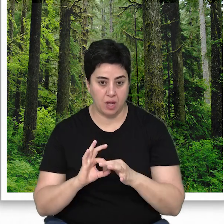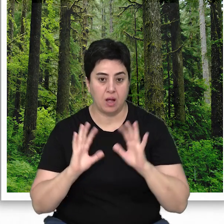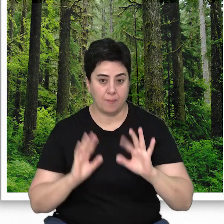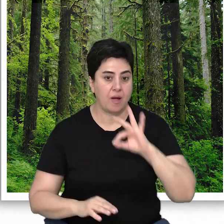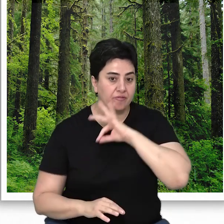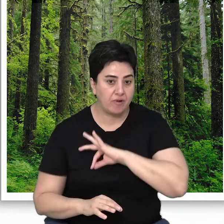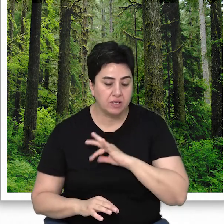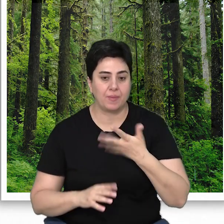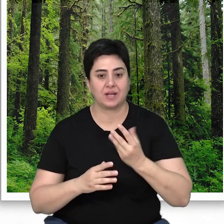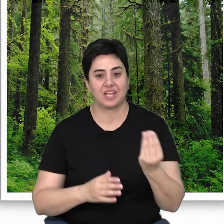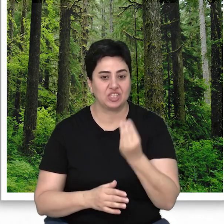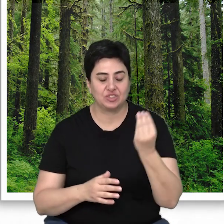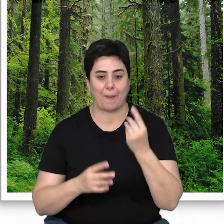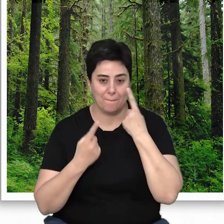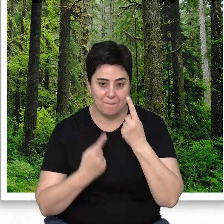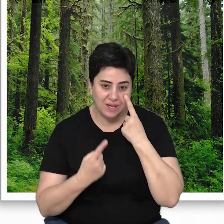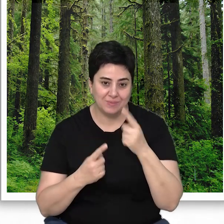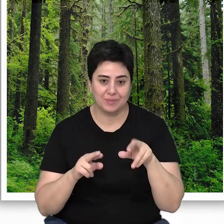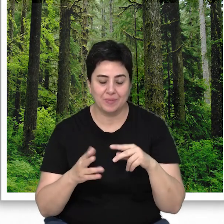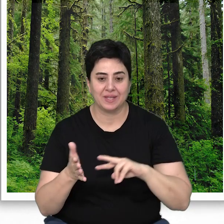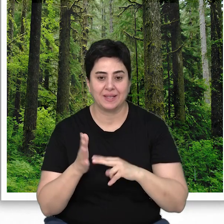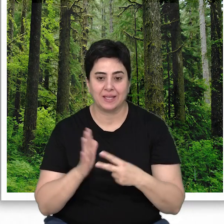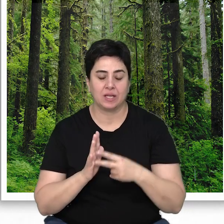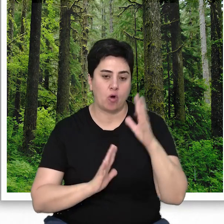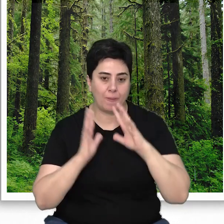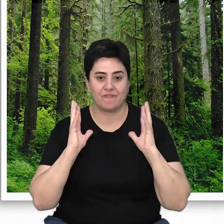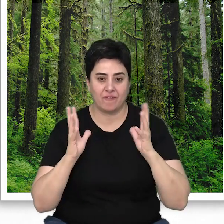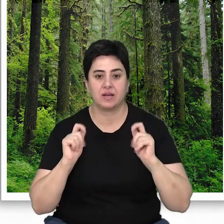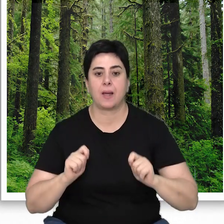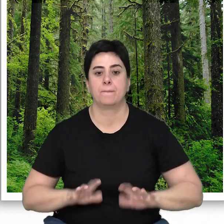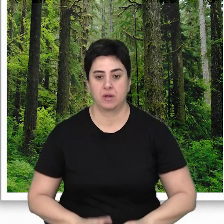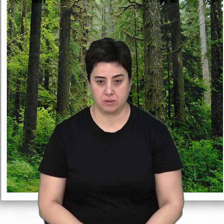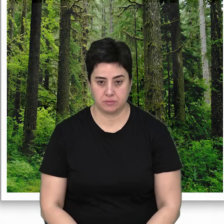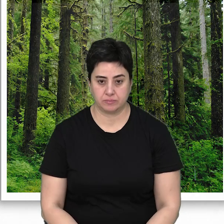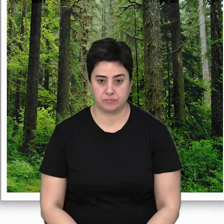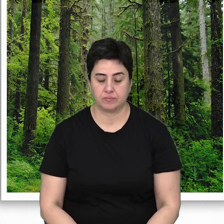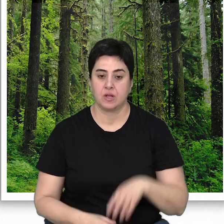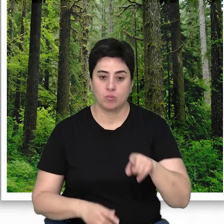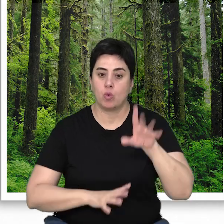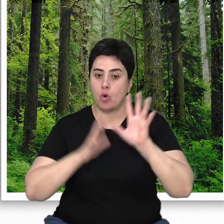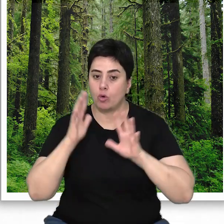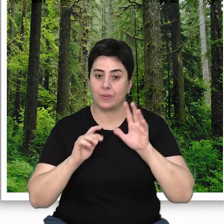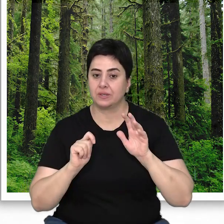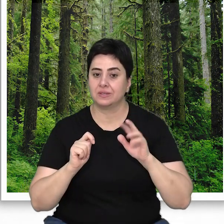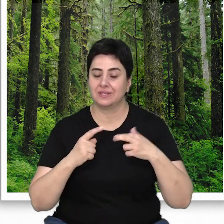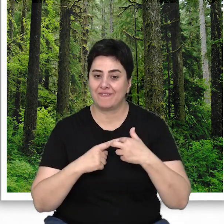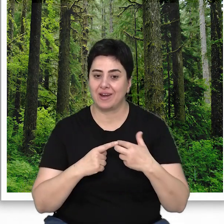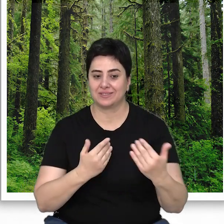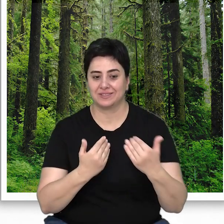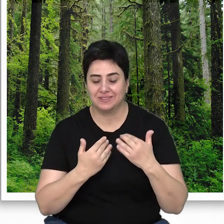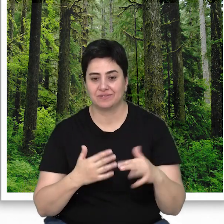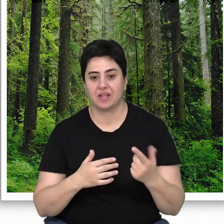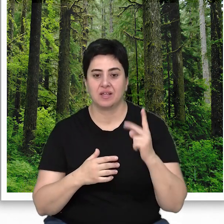bile faydalanma, gençleştirme, bakım gibi teknik ormancılık faaliyetleri yapılamaz. Bu ormanlar referans